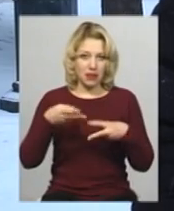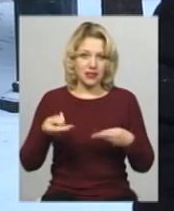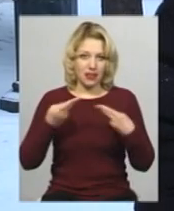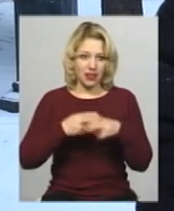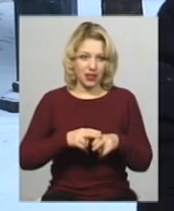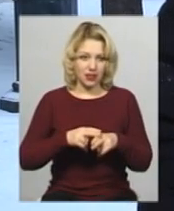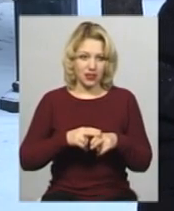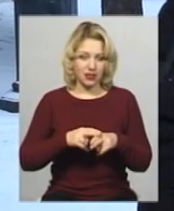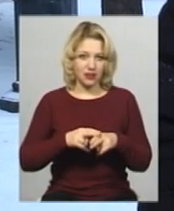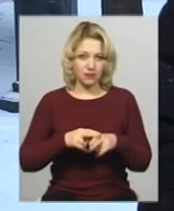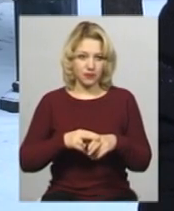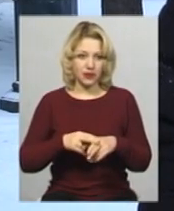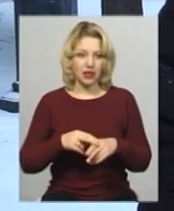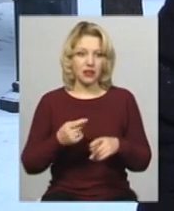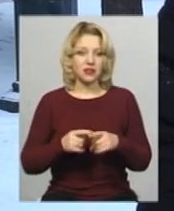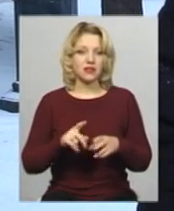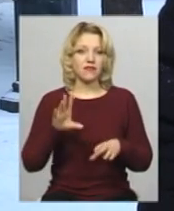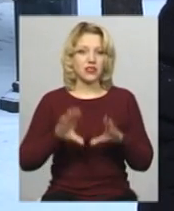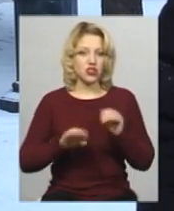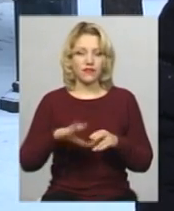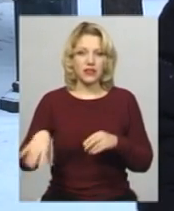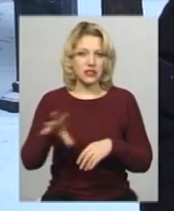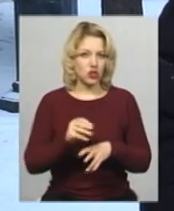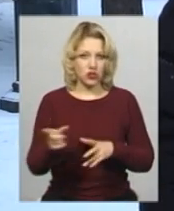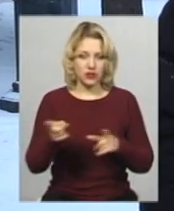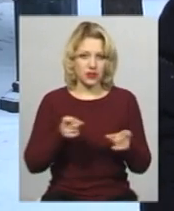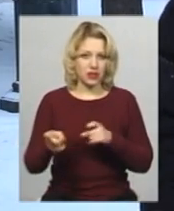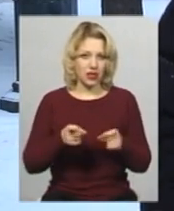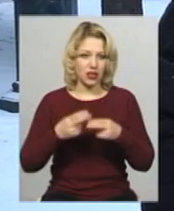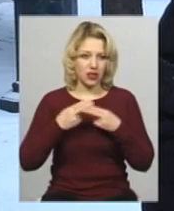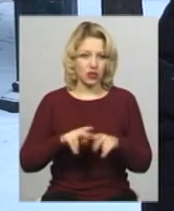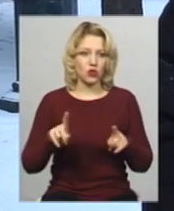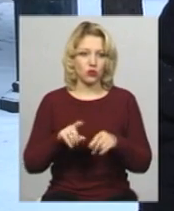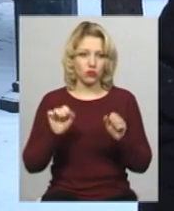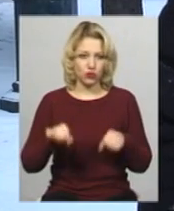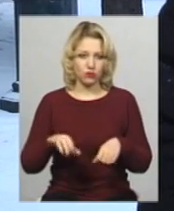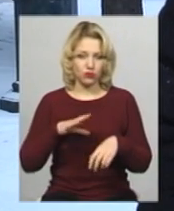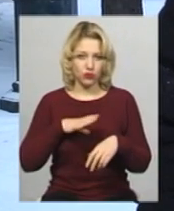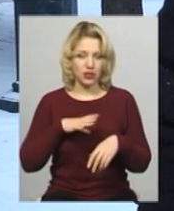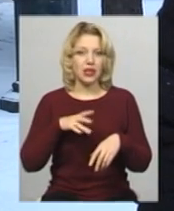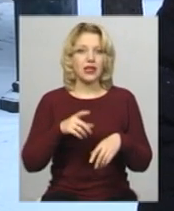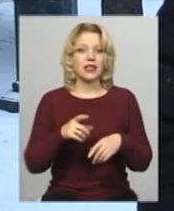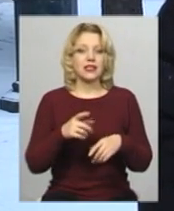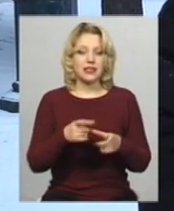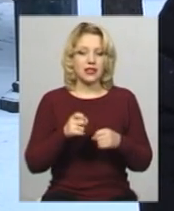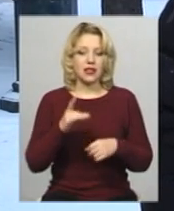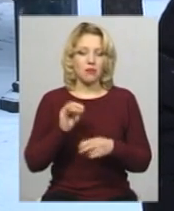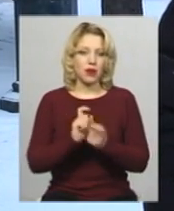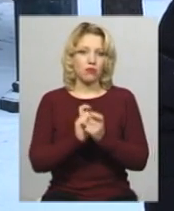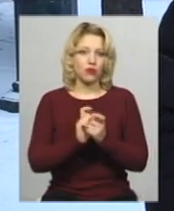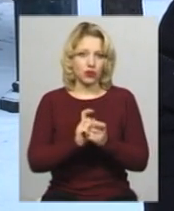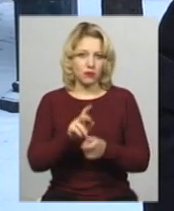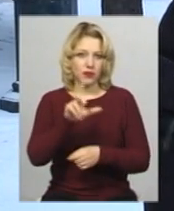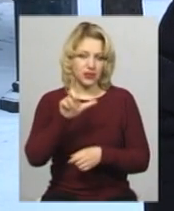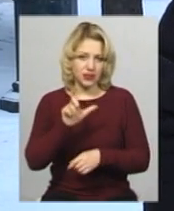скількох? Фактично, це вся техніка, яка може бути задіяна при боротьбі з,